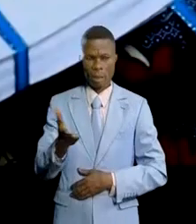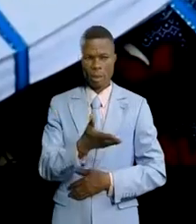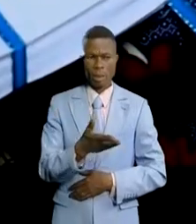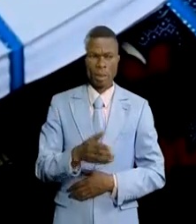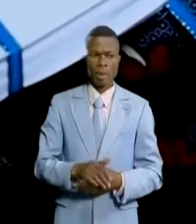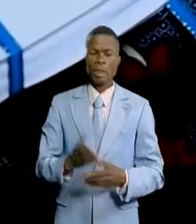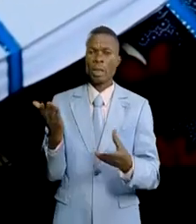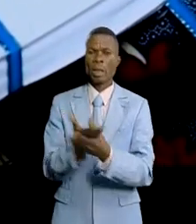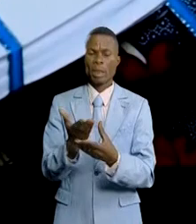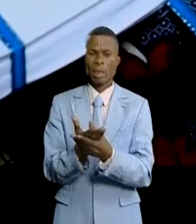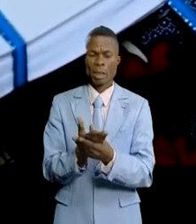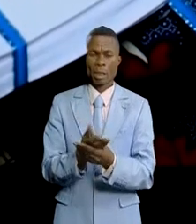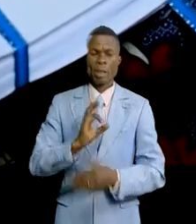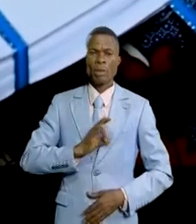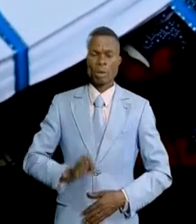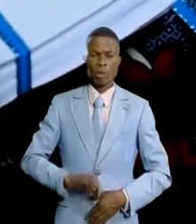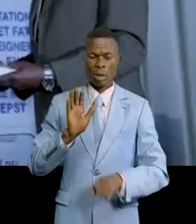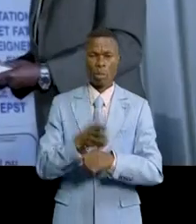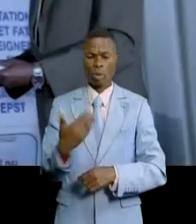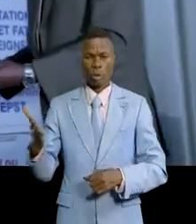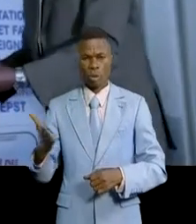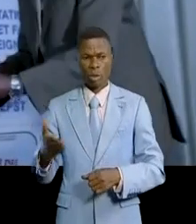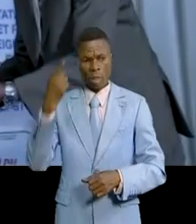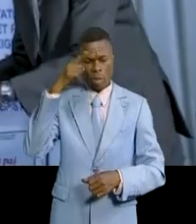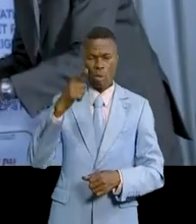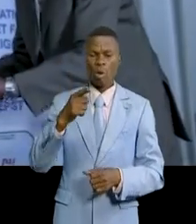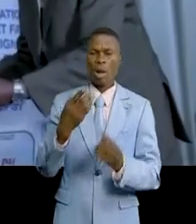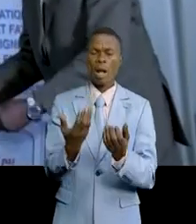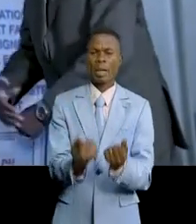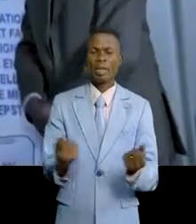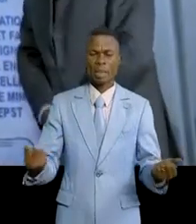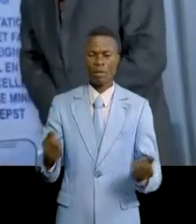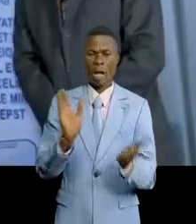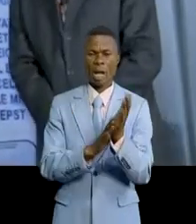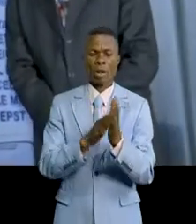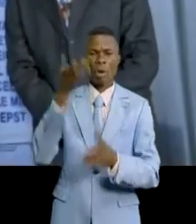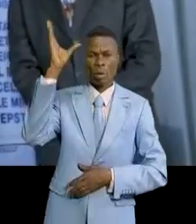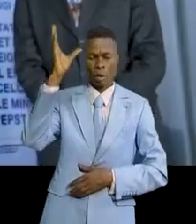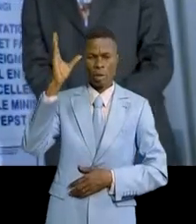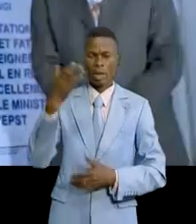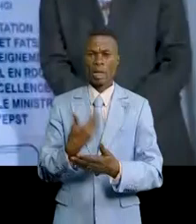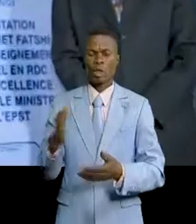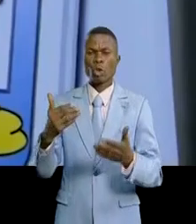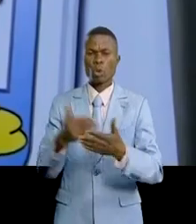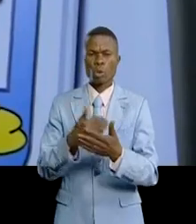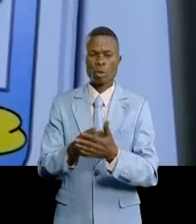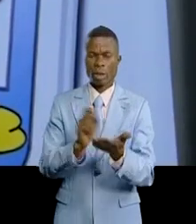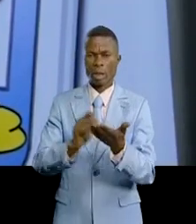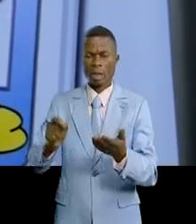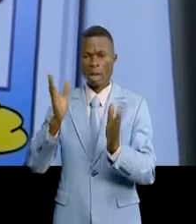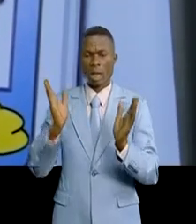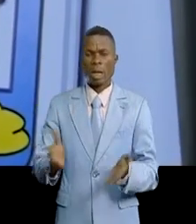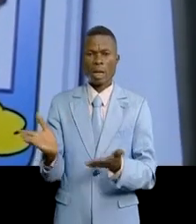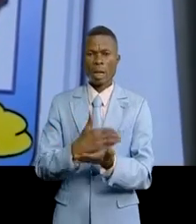Bouquet Fachi constitué de matériels didactiques pour les apprenants de l'école maternelle. L'innovation est l'oeuvre des auteurs et écrivains de livres